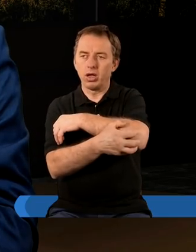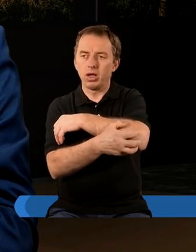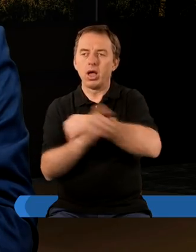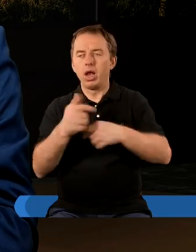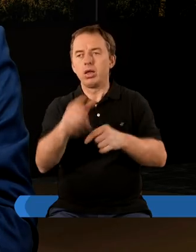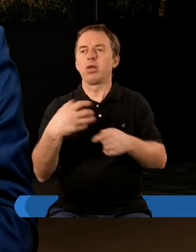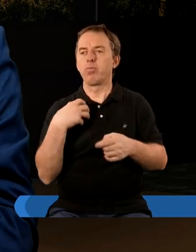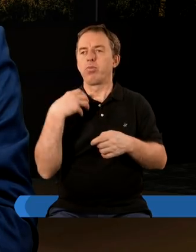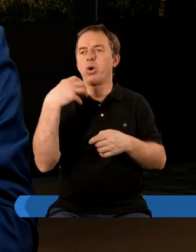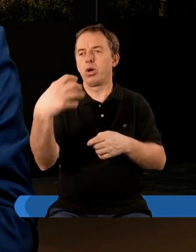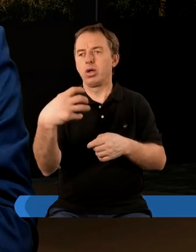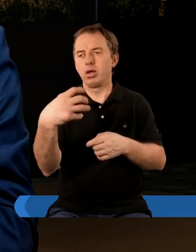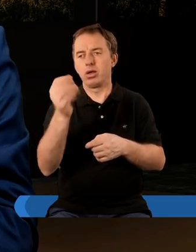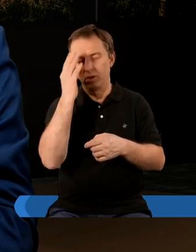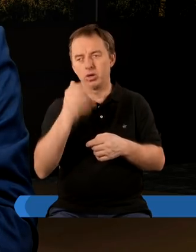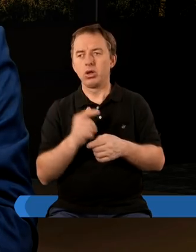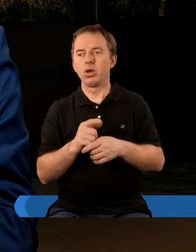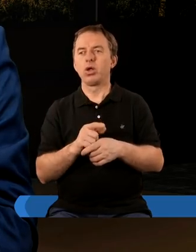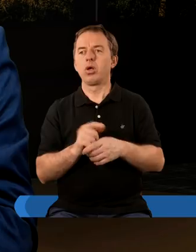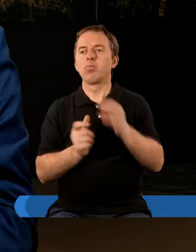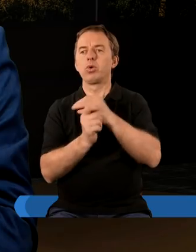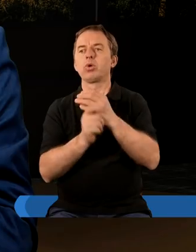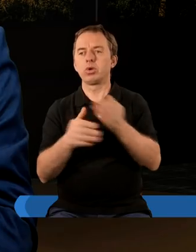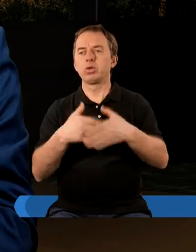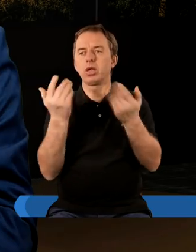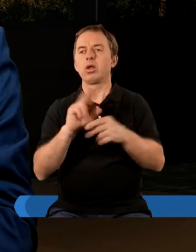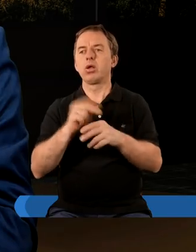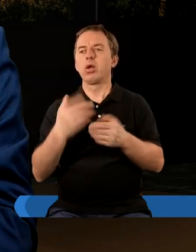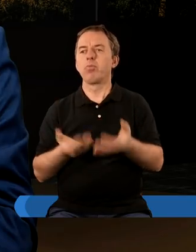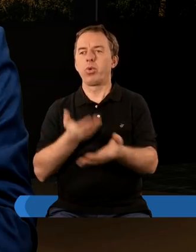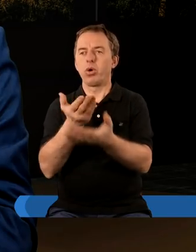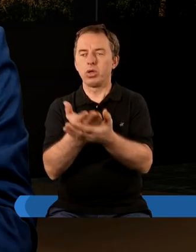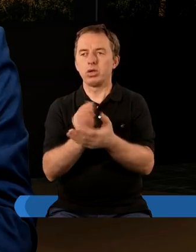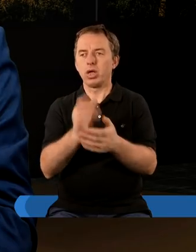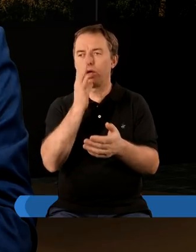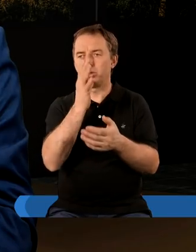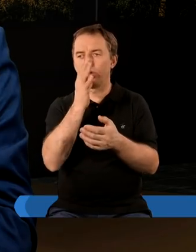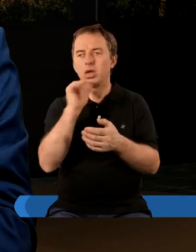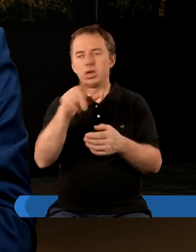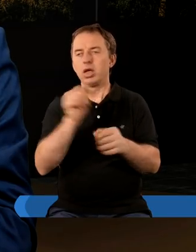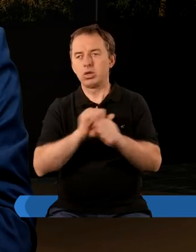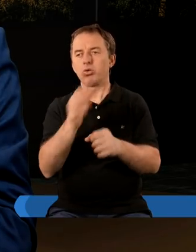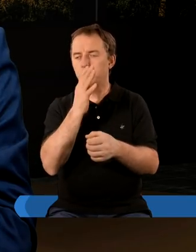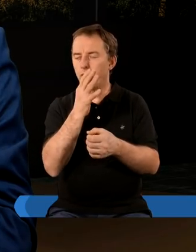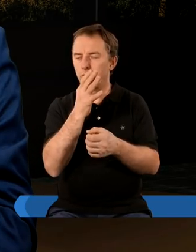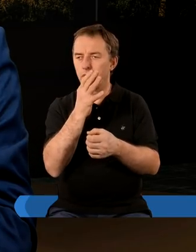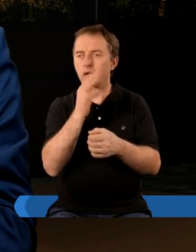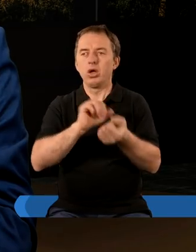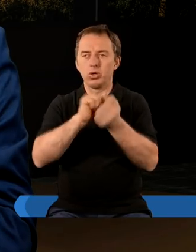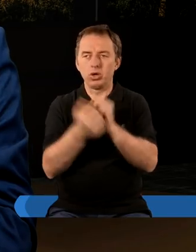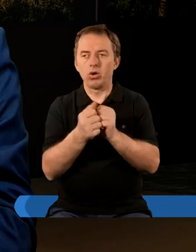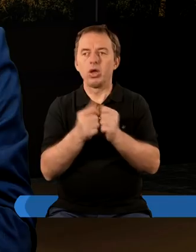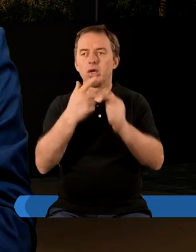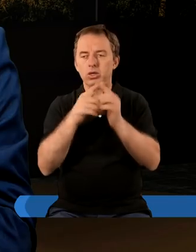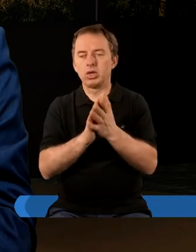lecz Tyś bogaty i wiem, że bluźnią Tobie ci, którzy podają się za Żydów, a nimi nie są, ale